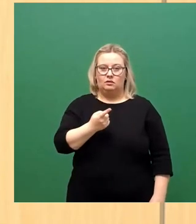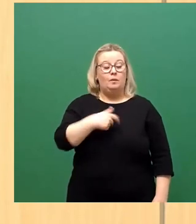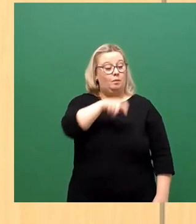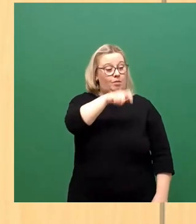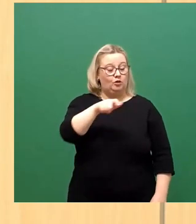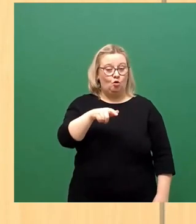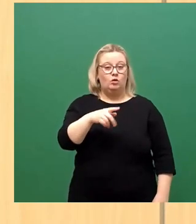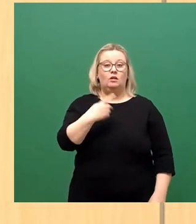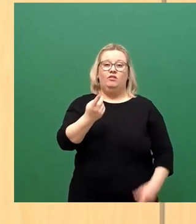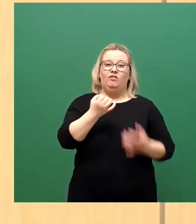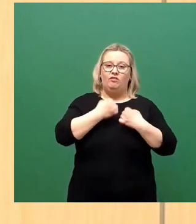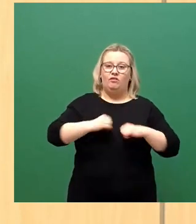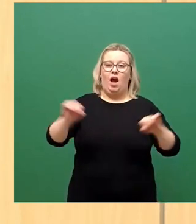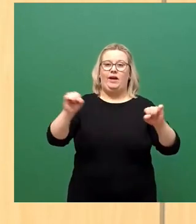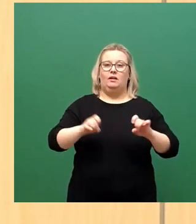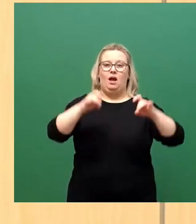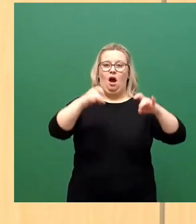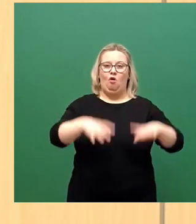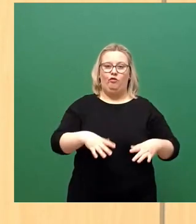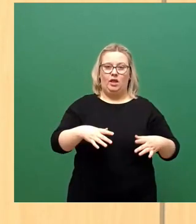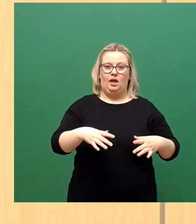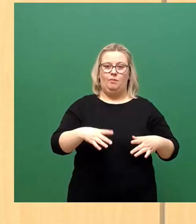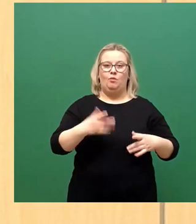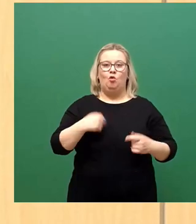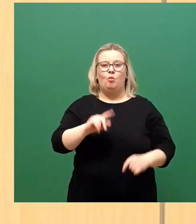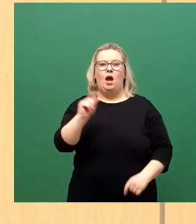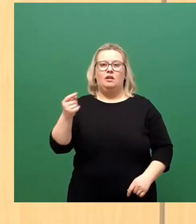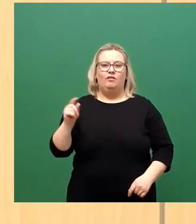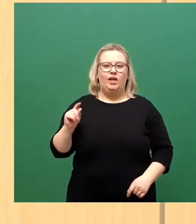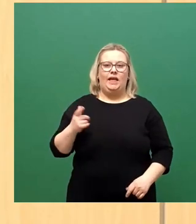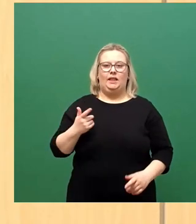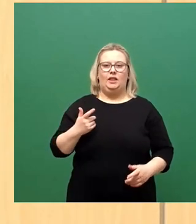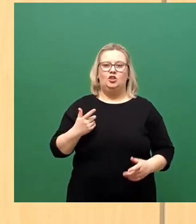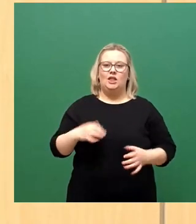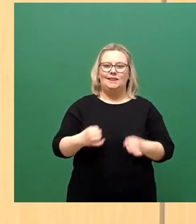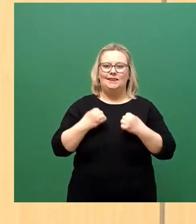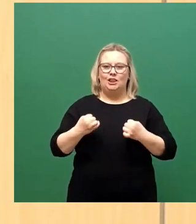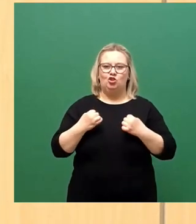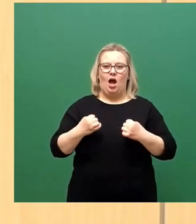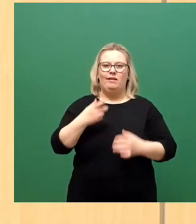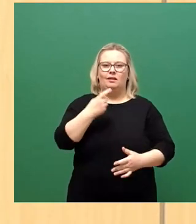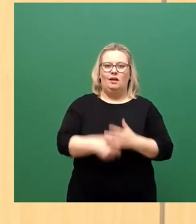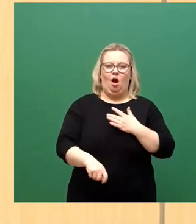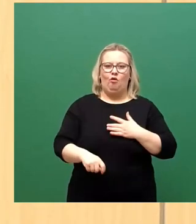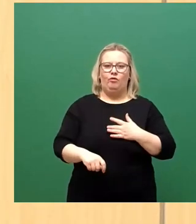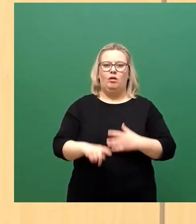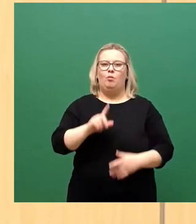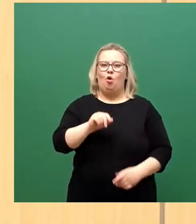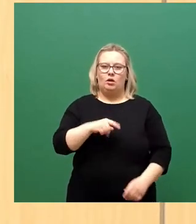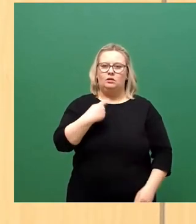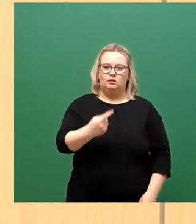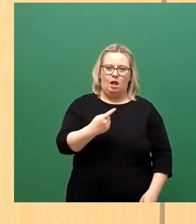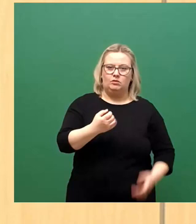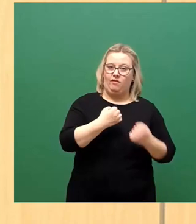Freiheit aufgeben würden, um ein wenig vorübergehende Sicherheit zu kaufen, verdienen weder die Freiheit